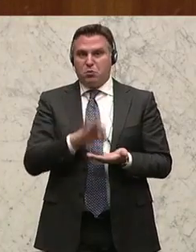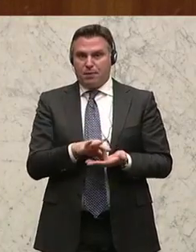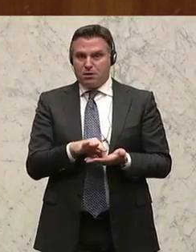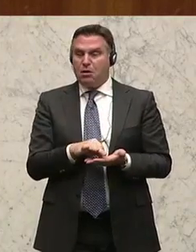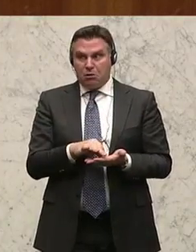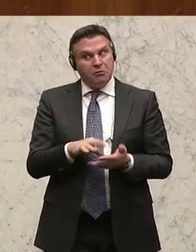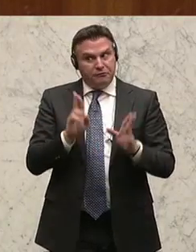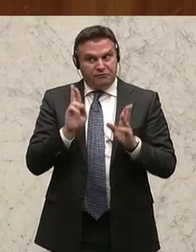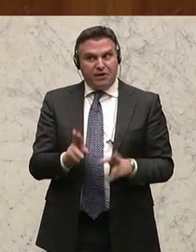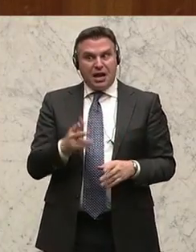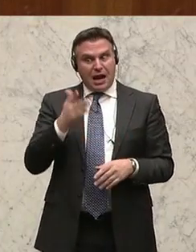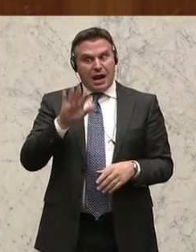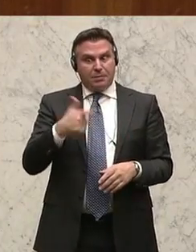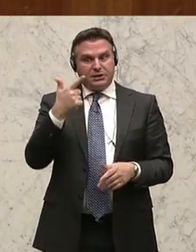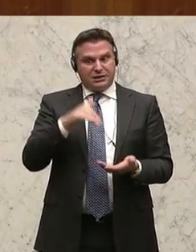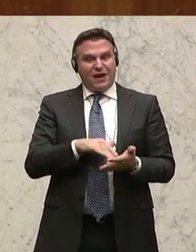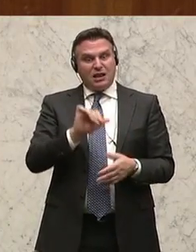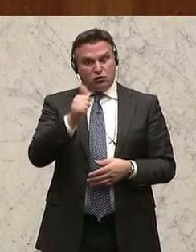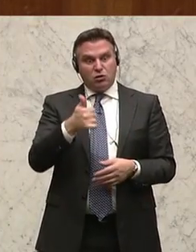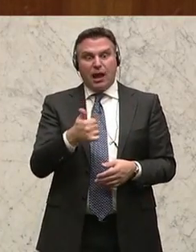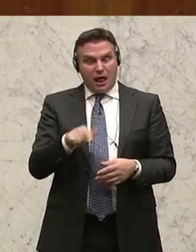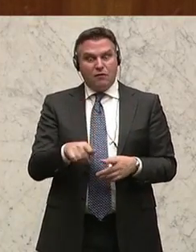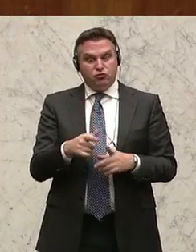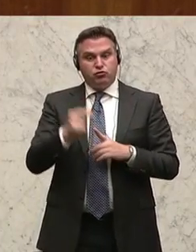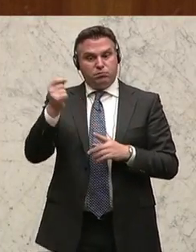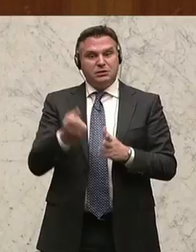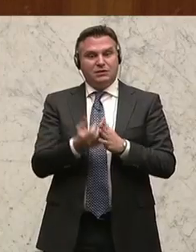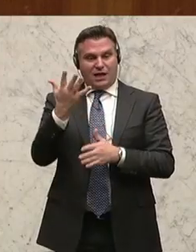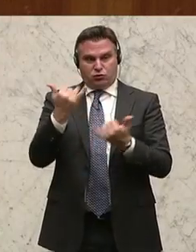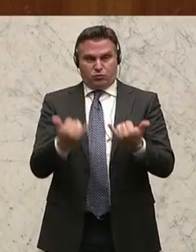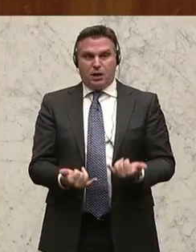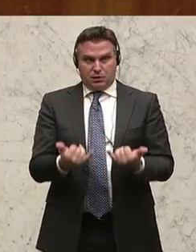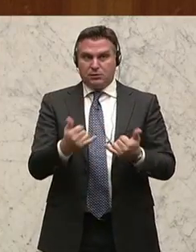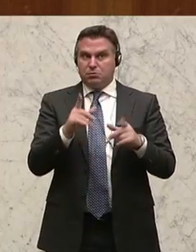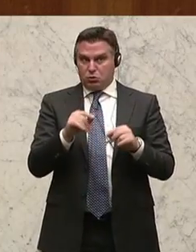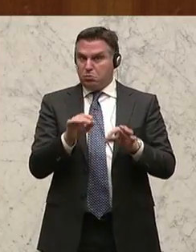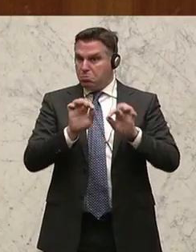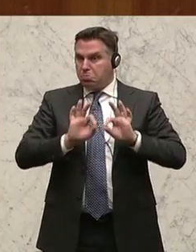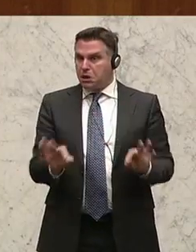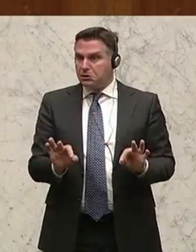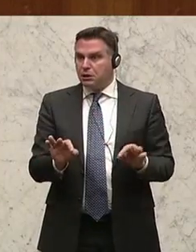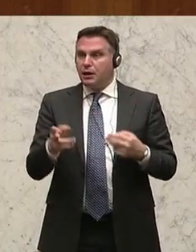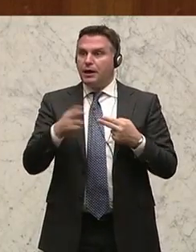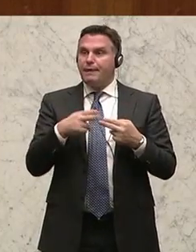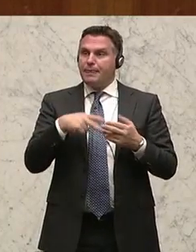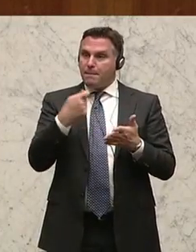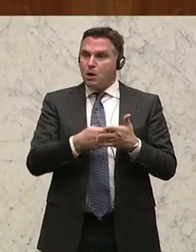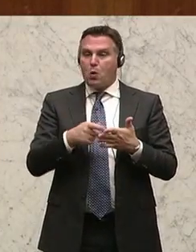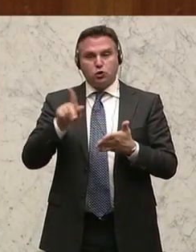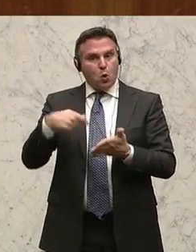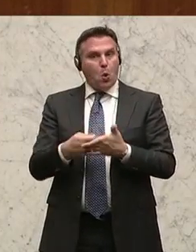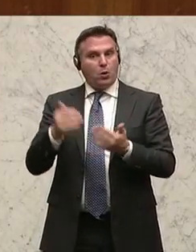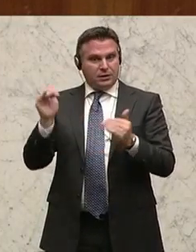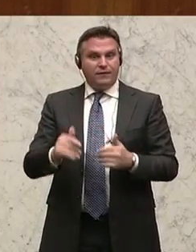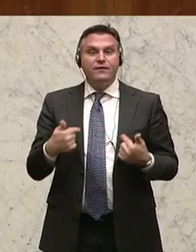immerhin das höchste Wachstum seit 2011. Und wenn man sich das anschaut, dann passt das Ganze. Nämlich wir haben die Lohnnebenkosten gesenkt. Wir